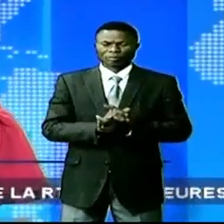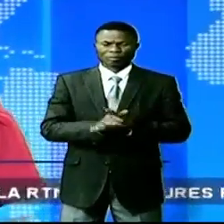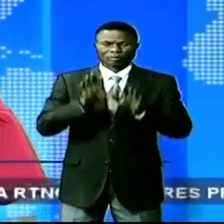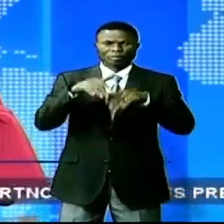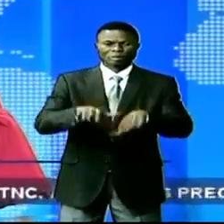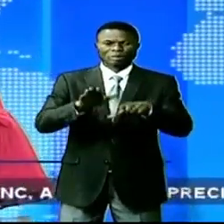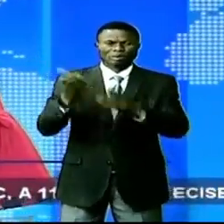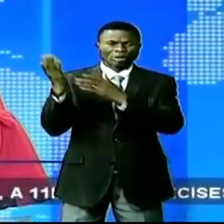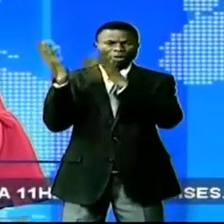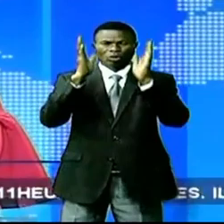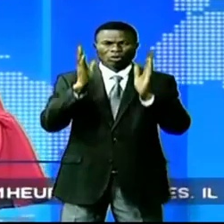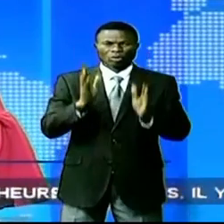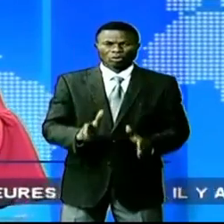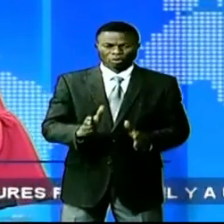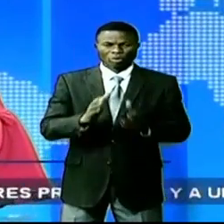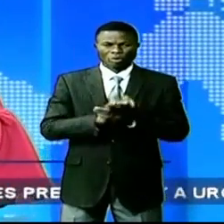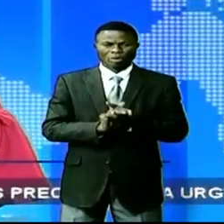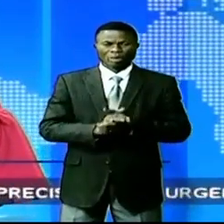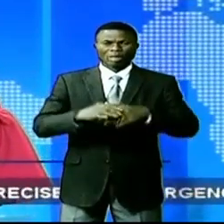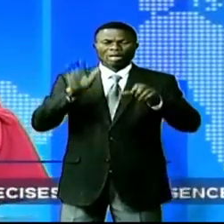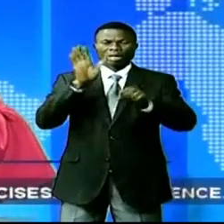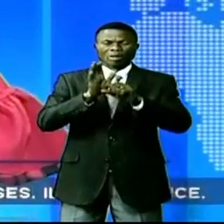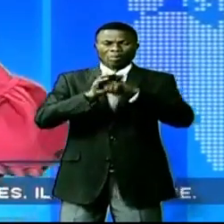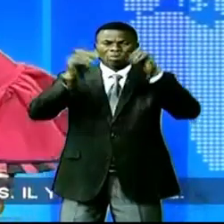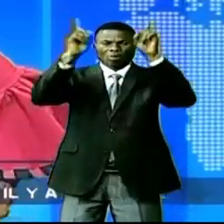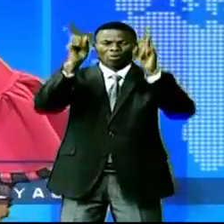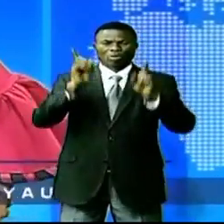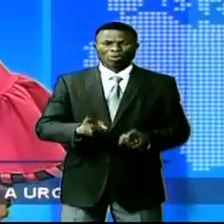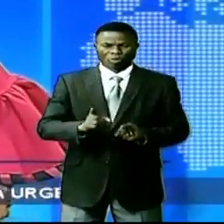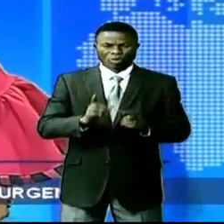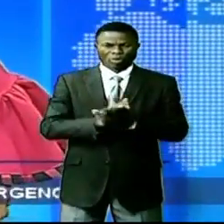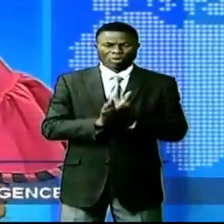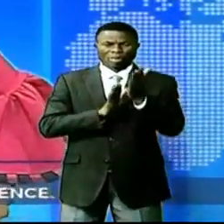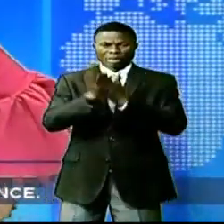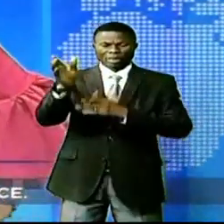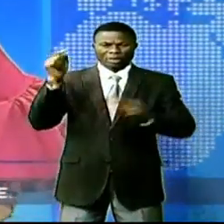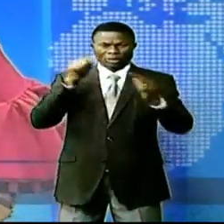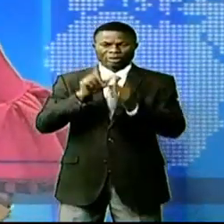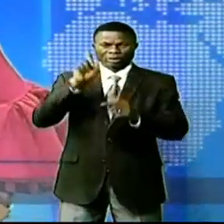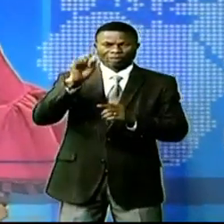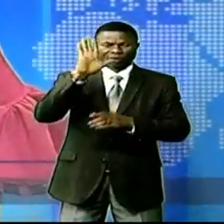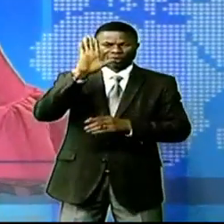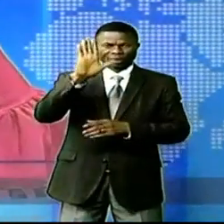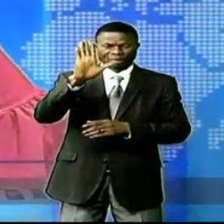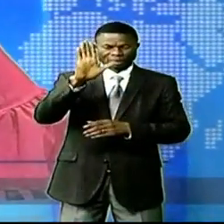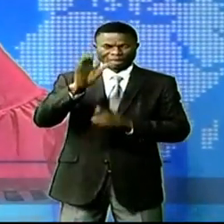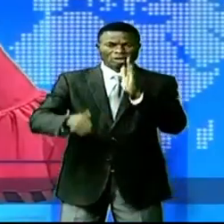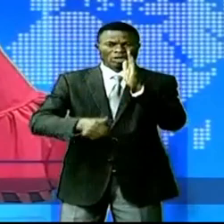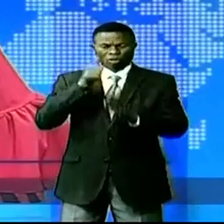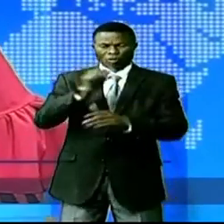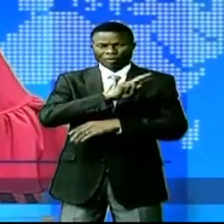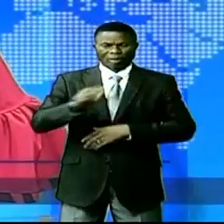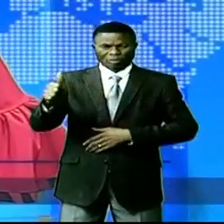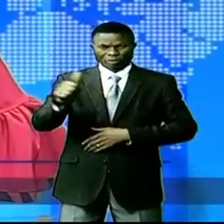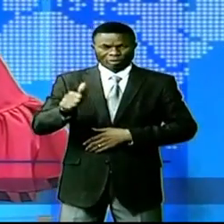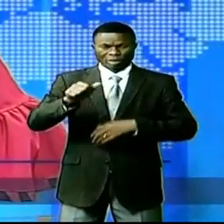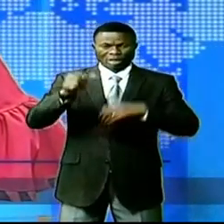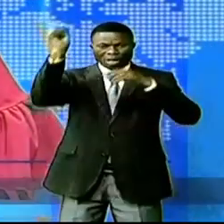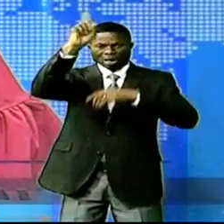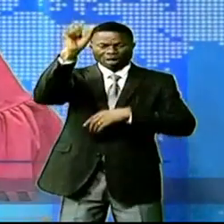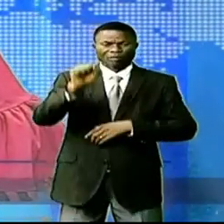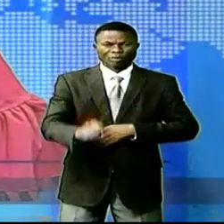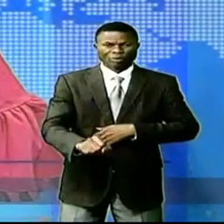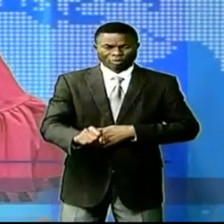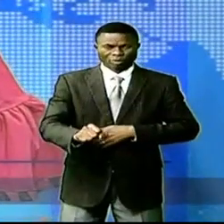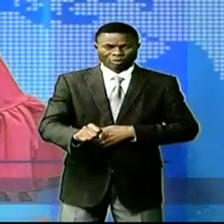commerciale intra-africaine a vécu du 15 au 25 novembre 2021 d'Urban en Afrique du Sud.